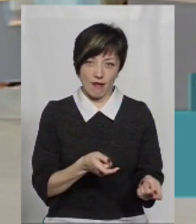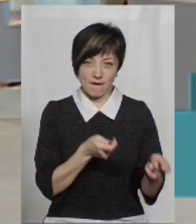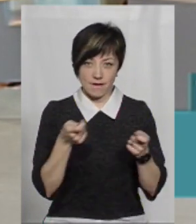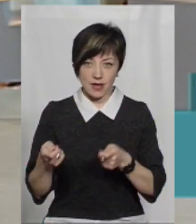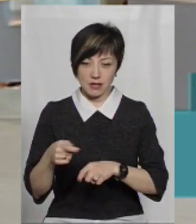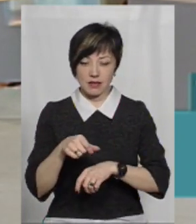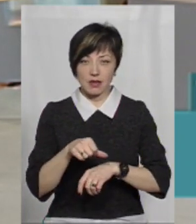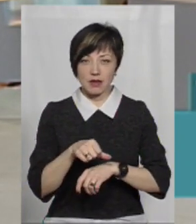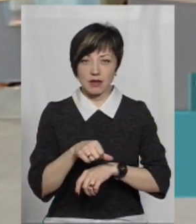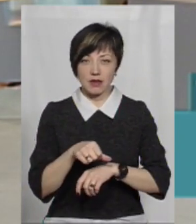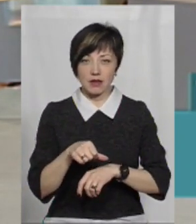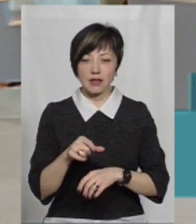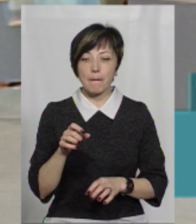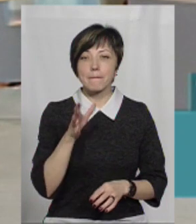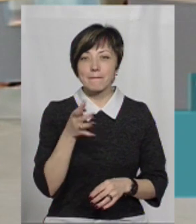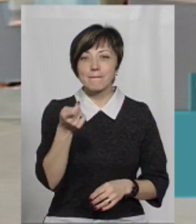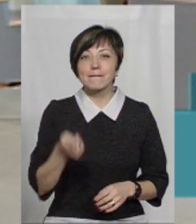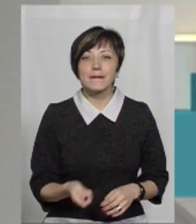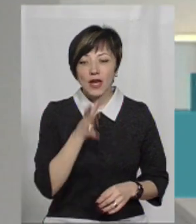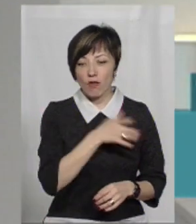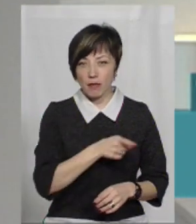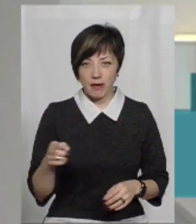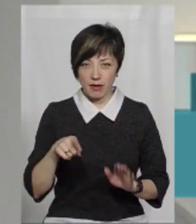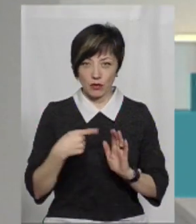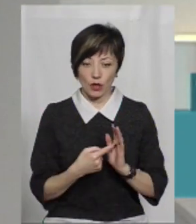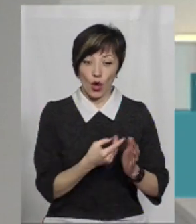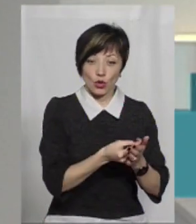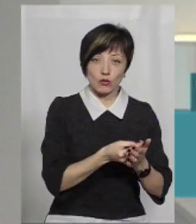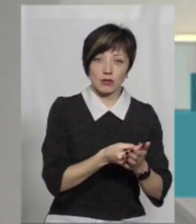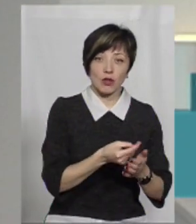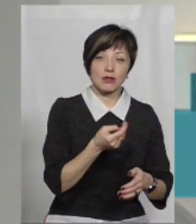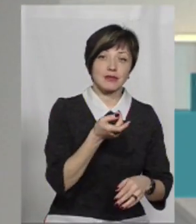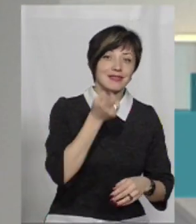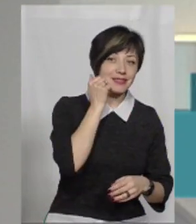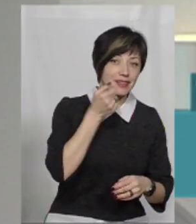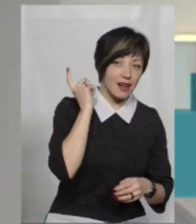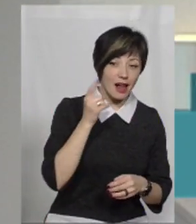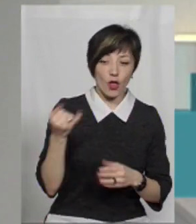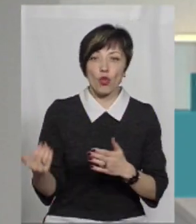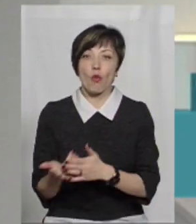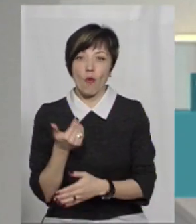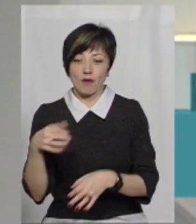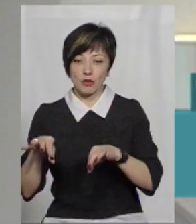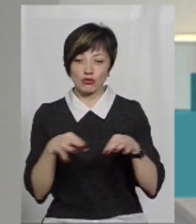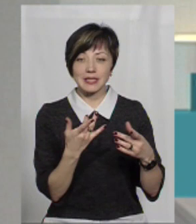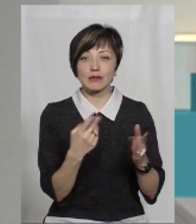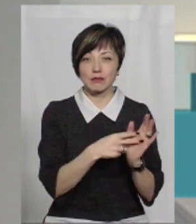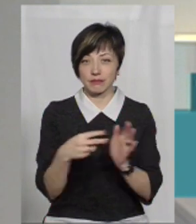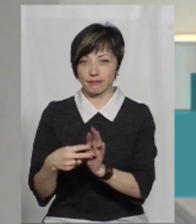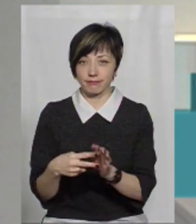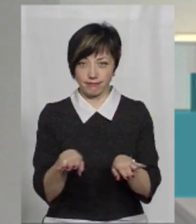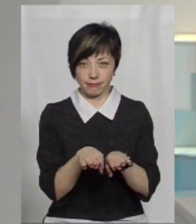розтаможена за льготний період. Так само, яка в неї вартість, якщо можна таку інформацію. Дякую, Ром.